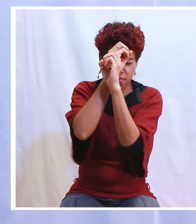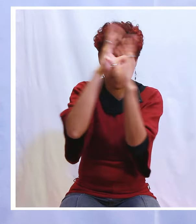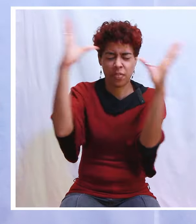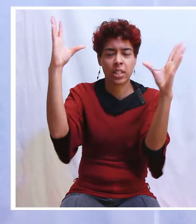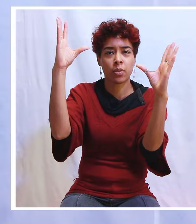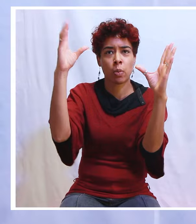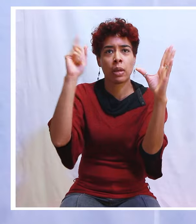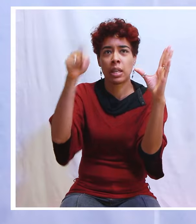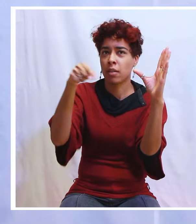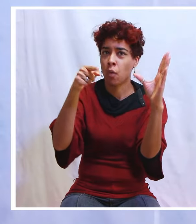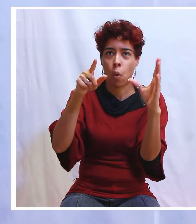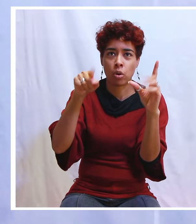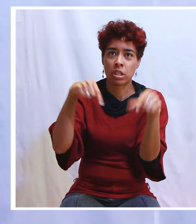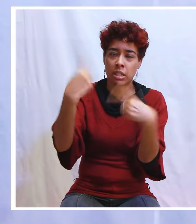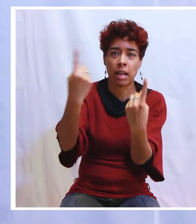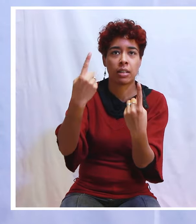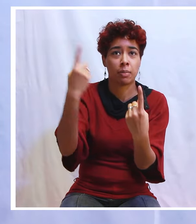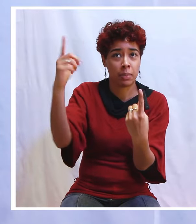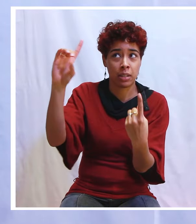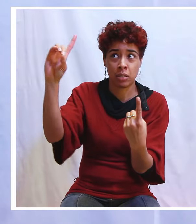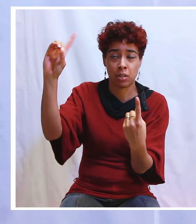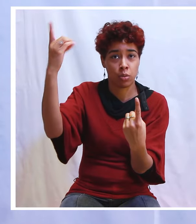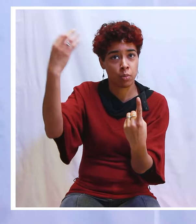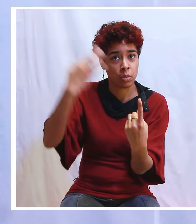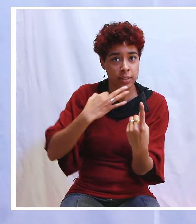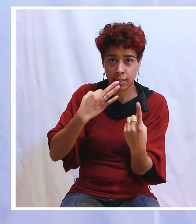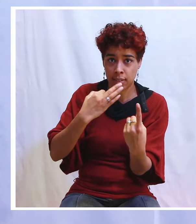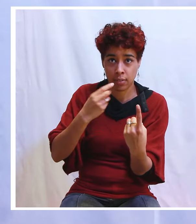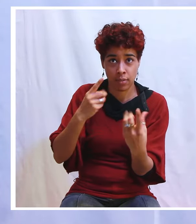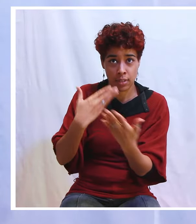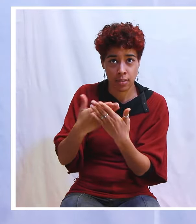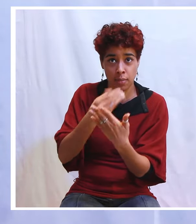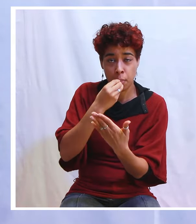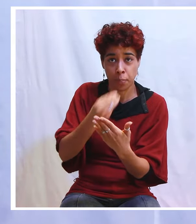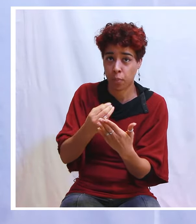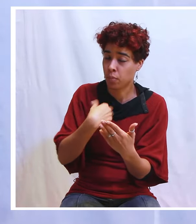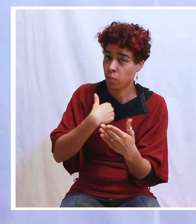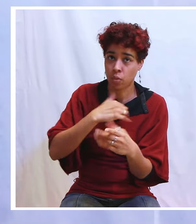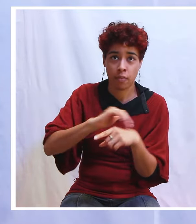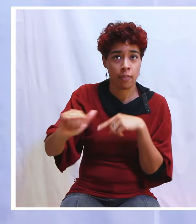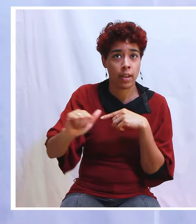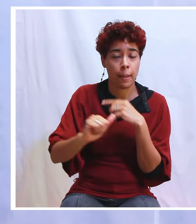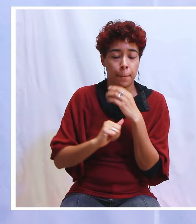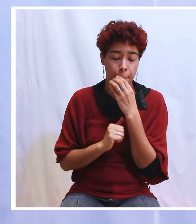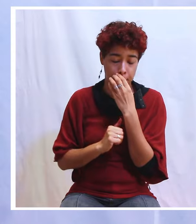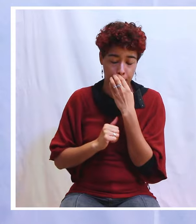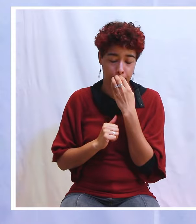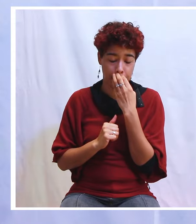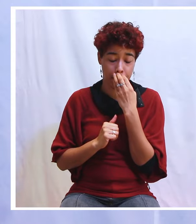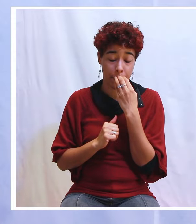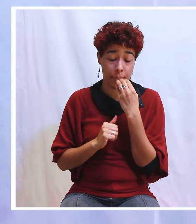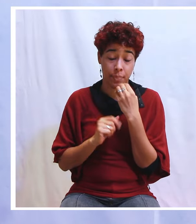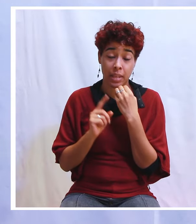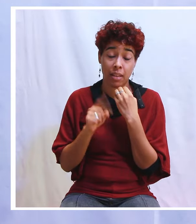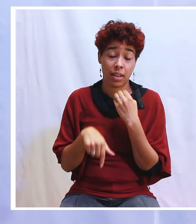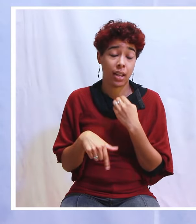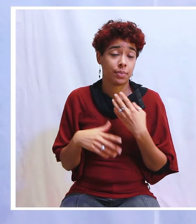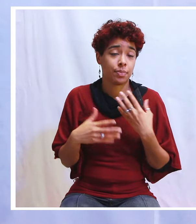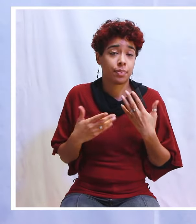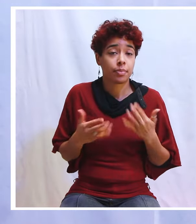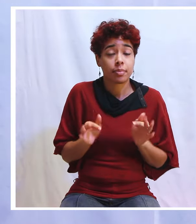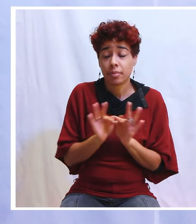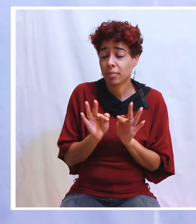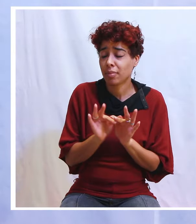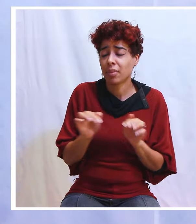dire je dois y aller. Si Dieu me dit de le faire, c'est que c'est bon. Mon frère, ma sœur, y a tellement de forces d'opposition qui